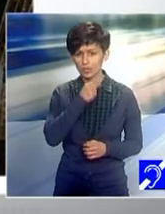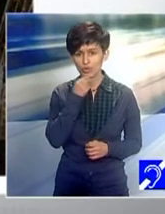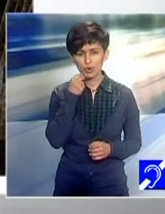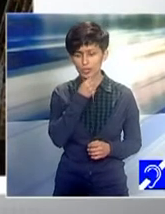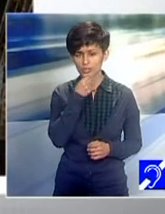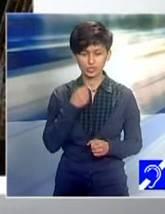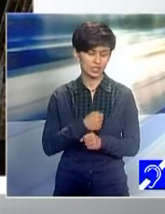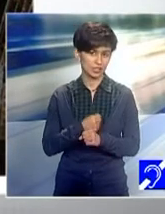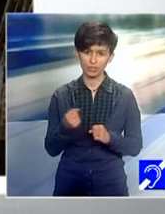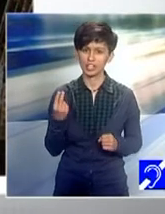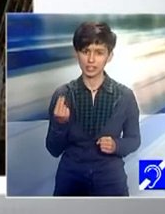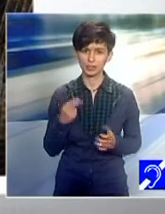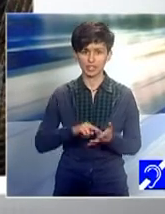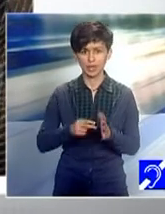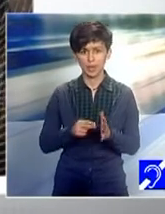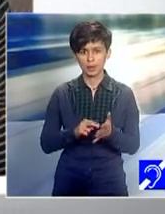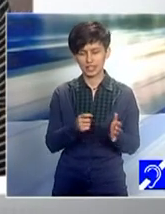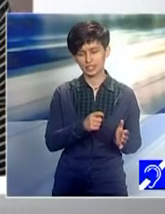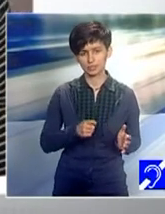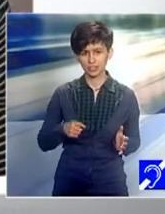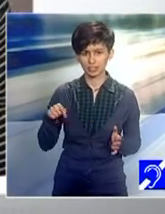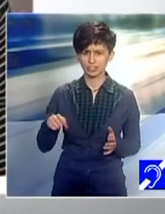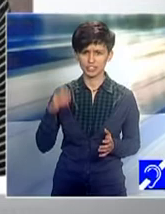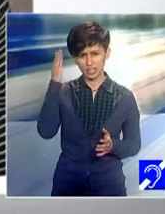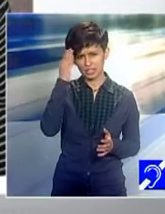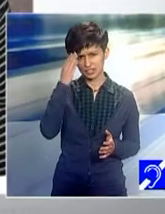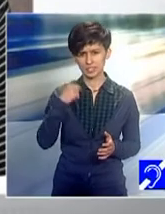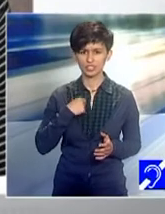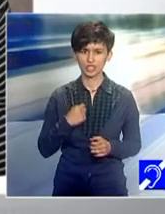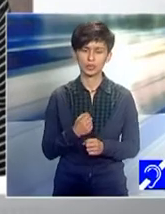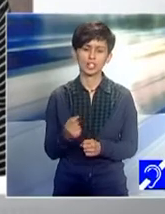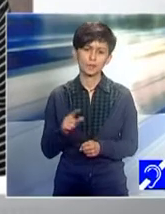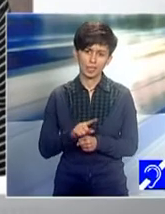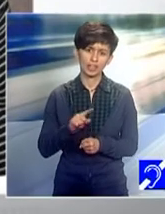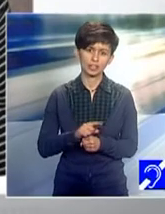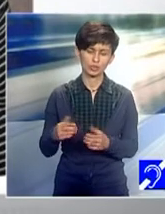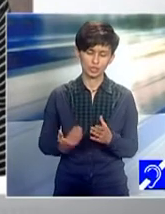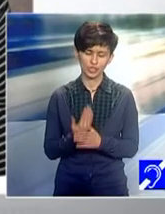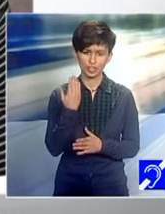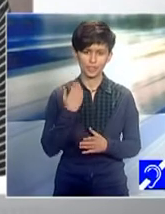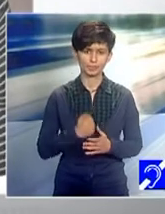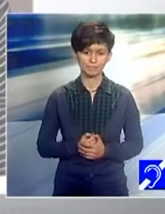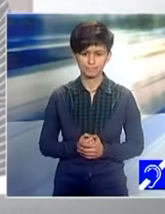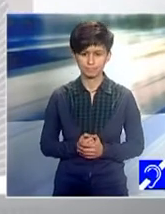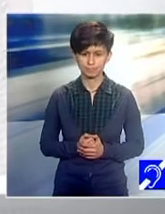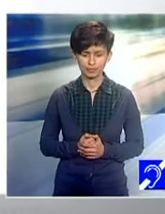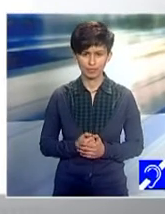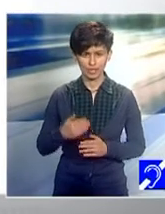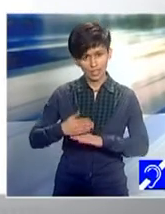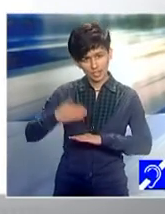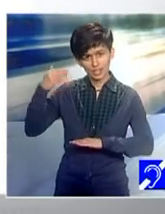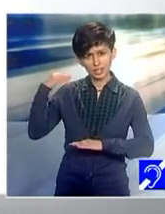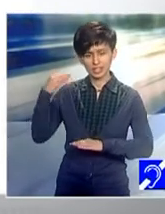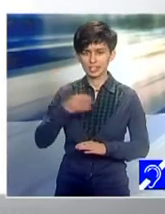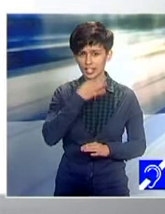pregătind acest proiect, să învăț și eu foarte multe lucruri noi. Înainte de a ne povesti mai multe despre programul pe